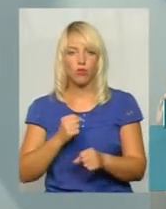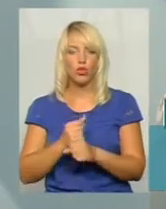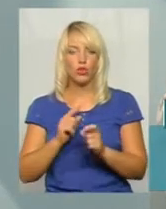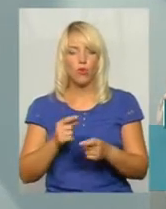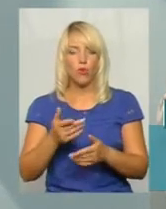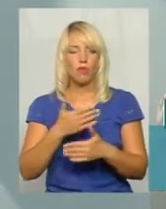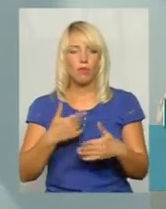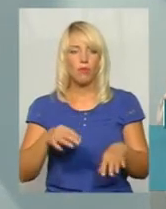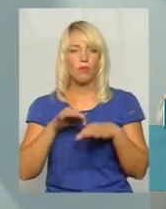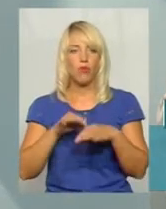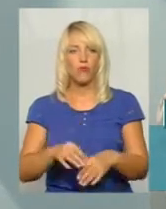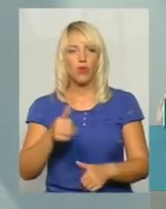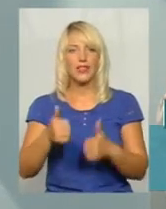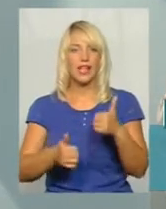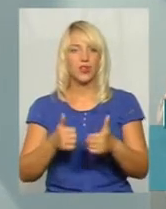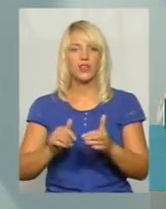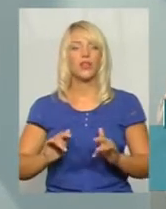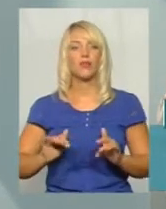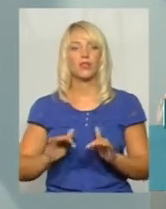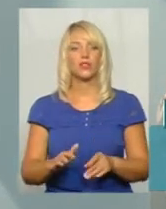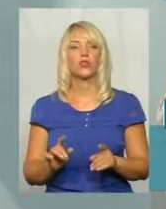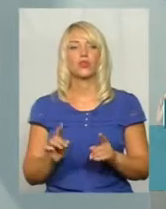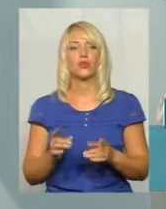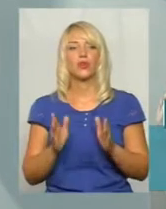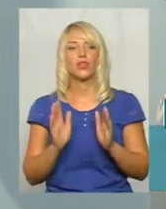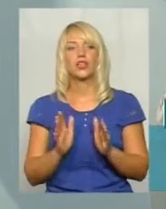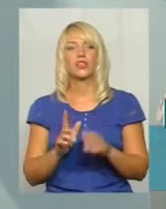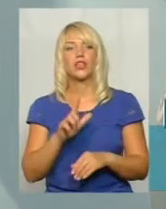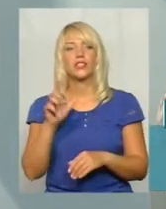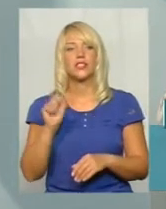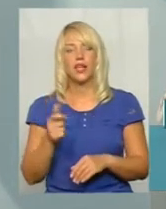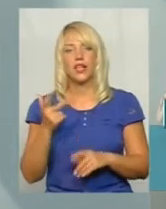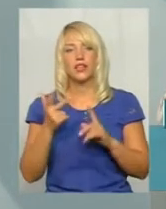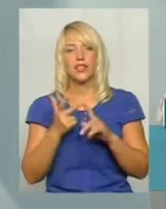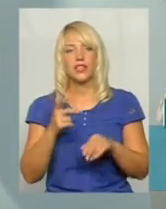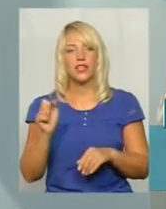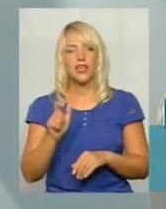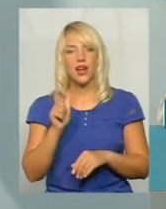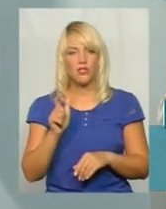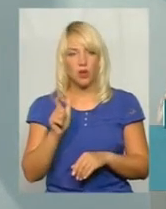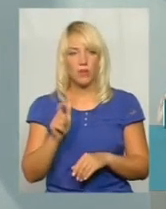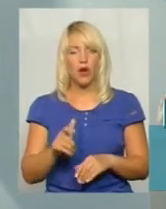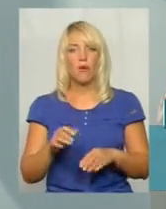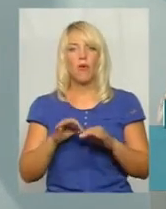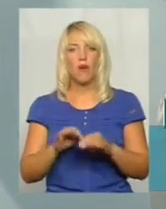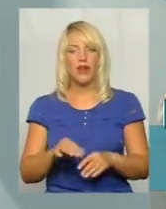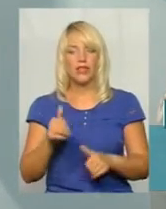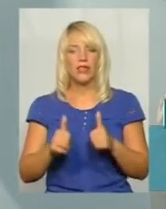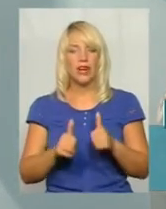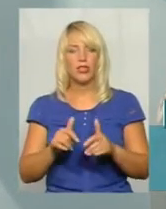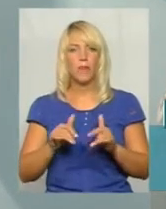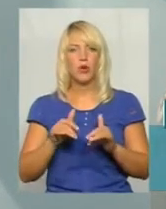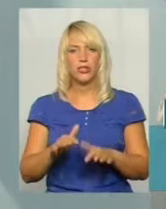один раз проводити тендерні процедури. Тому лише тільки за третім разом проведення тендерних